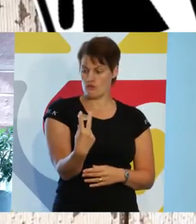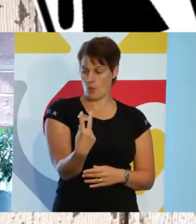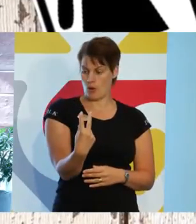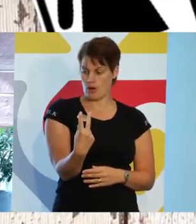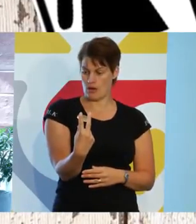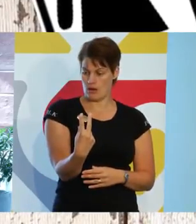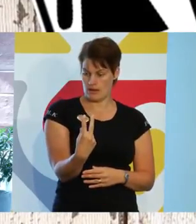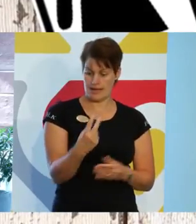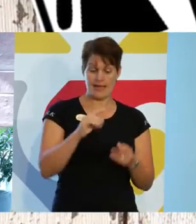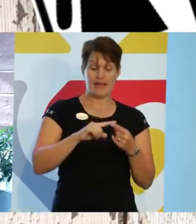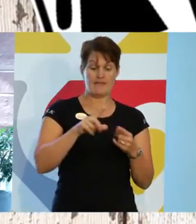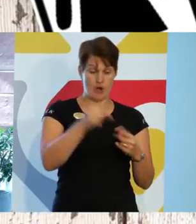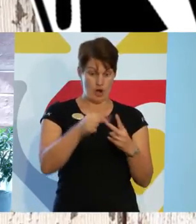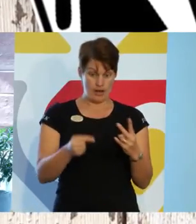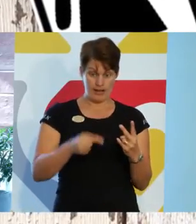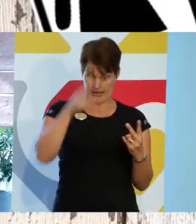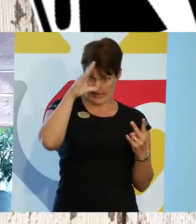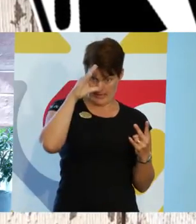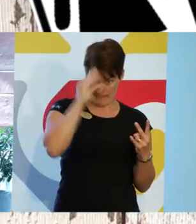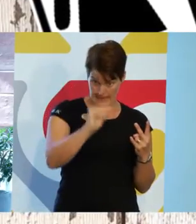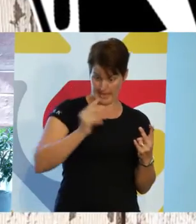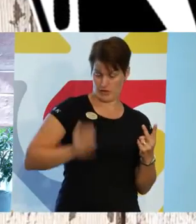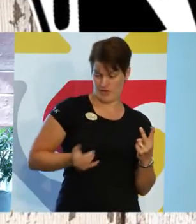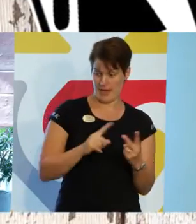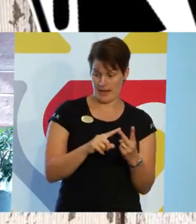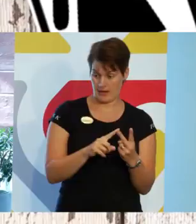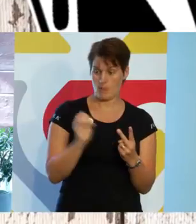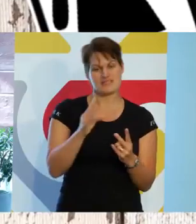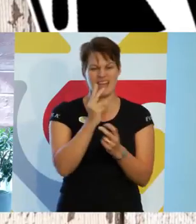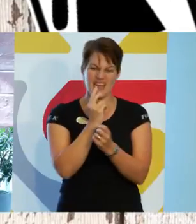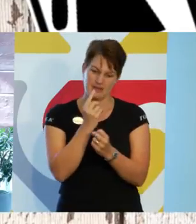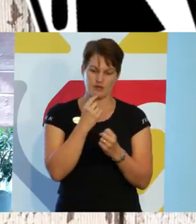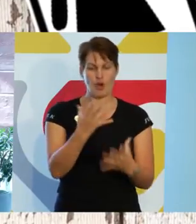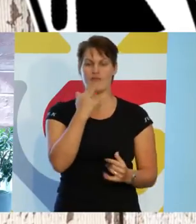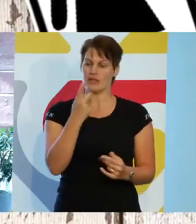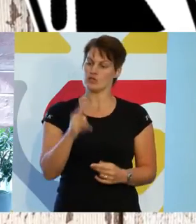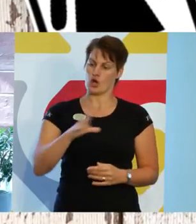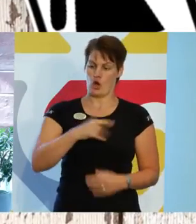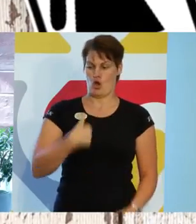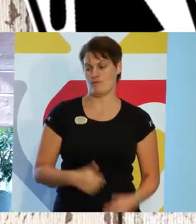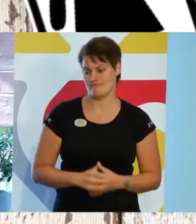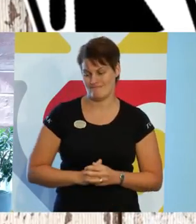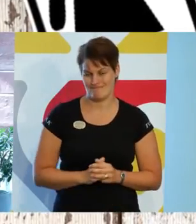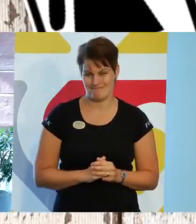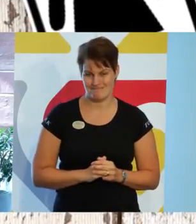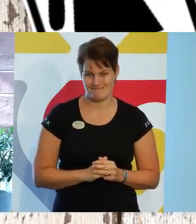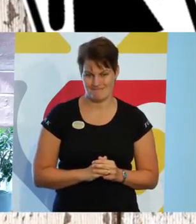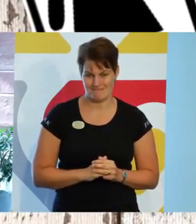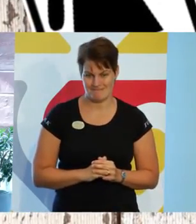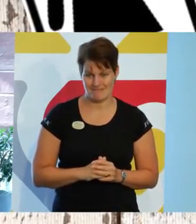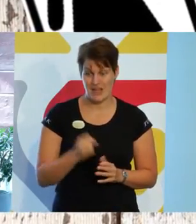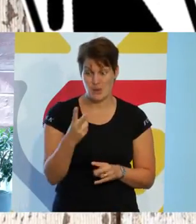kvinna eller man, när en skulle informera om vilket kön en hade. I vissa